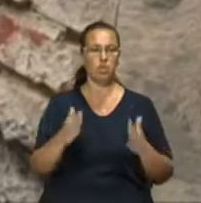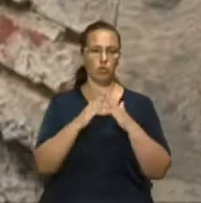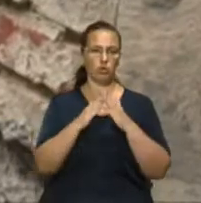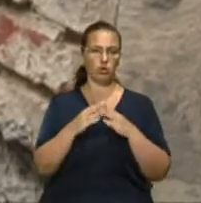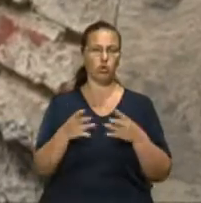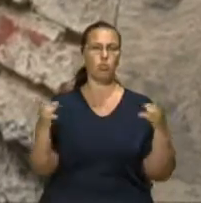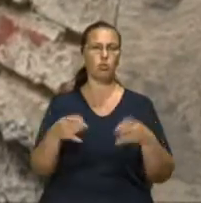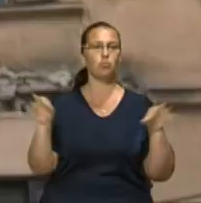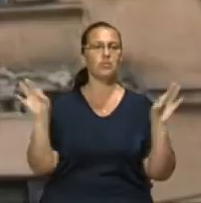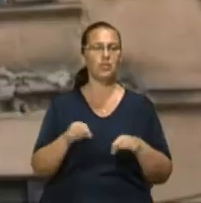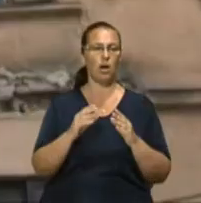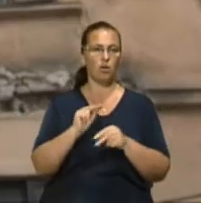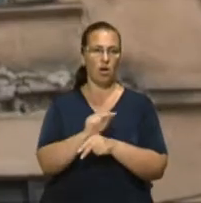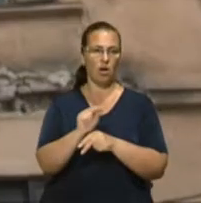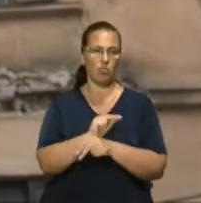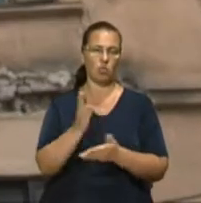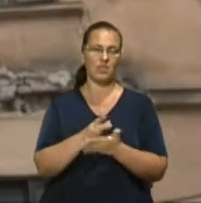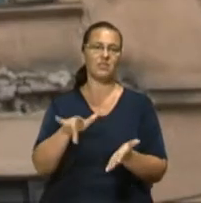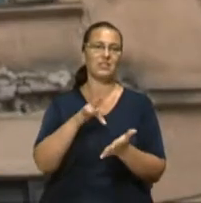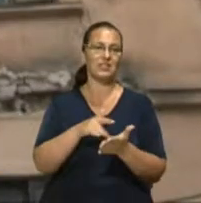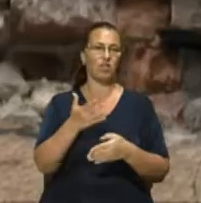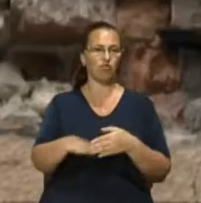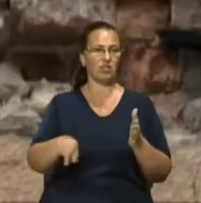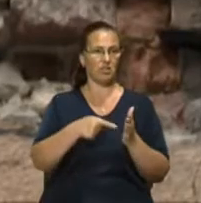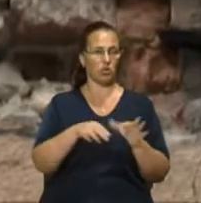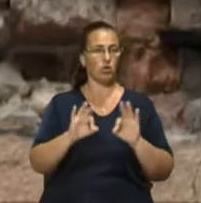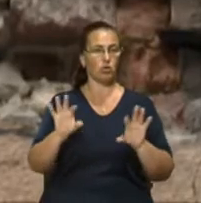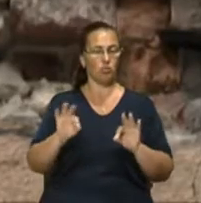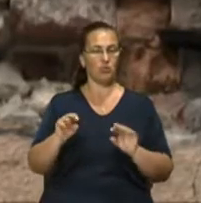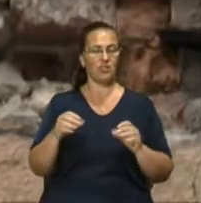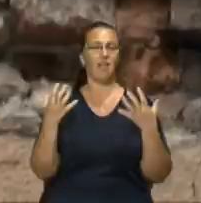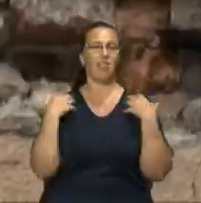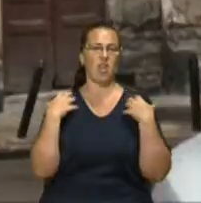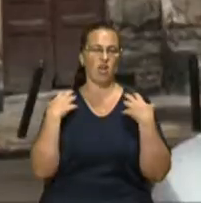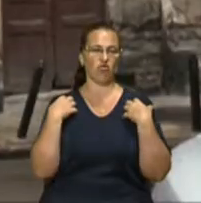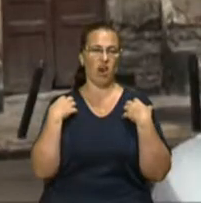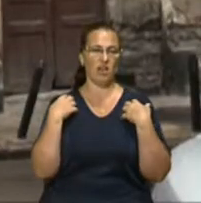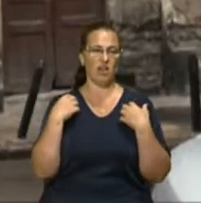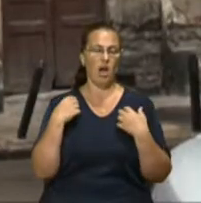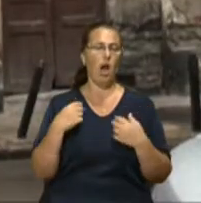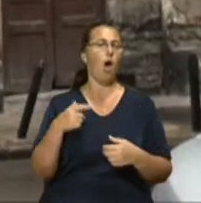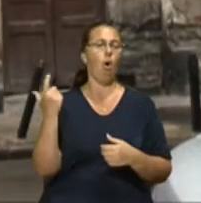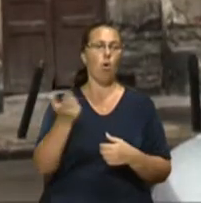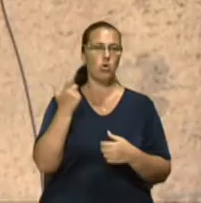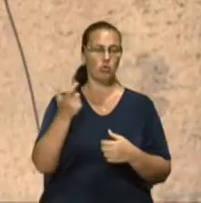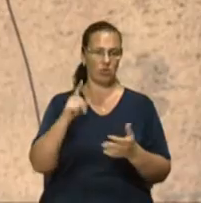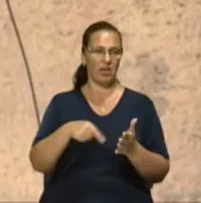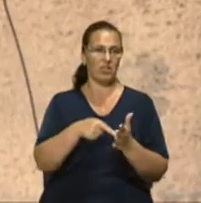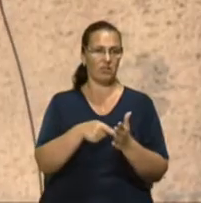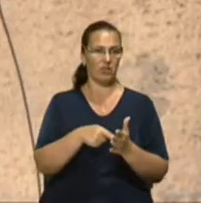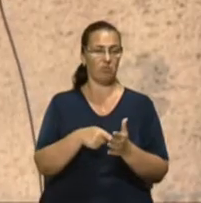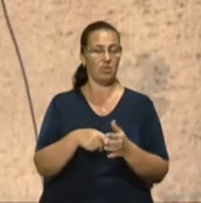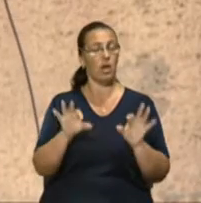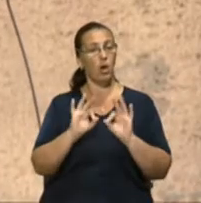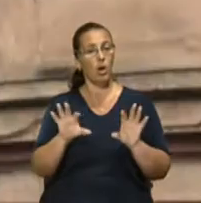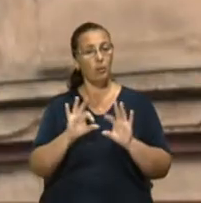негайного ремонту, розташовані у центральній частині міста, розповідає начальник міського управління житлового господарства Владислав Іванов. Кореспонденти